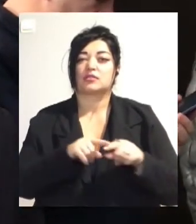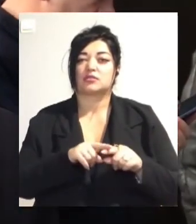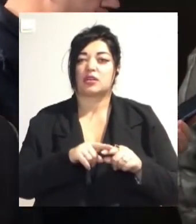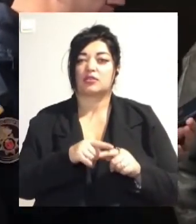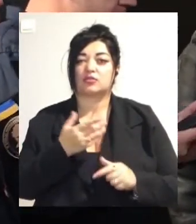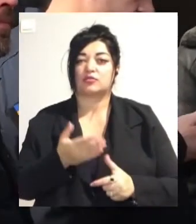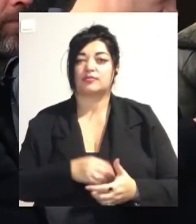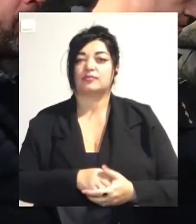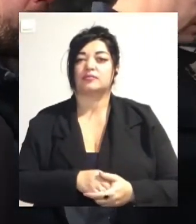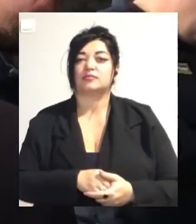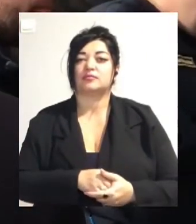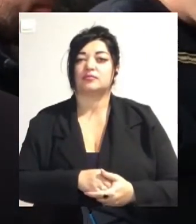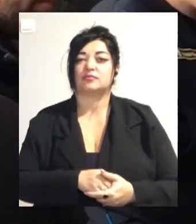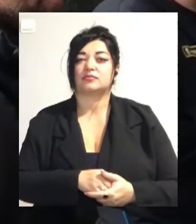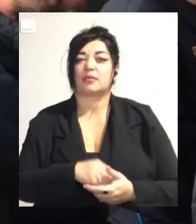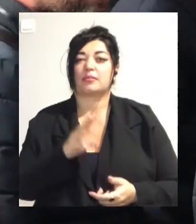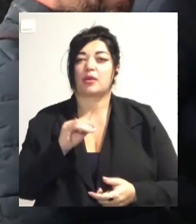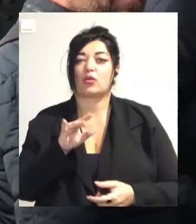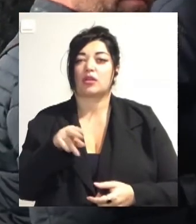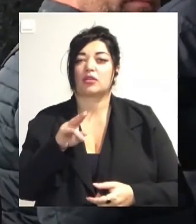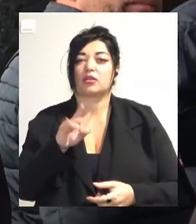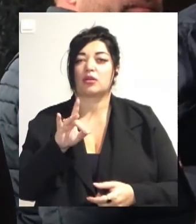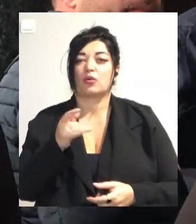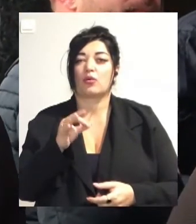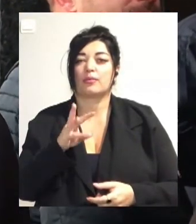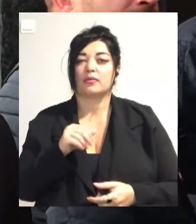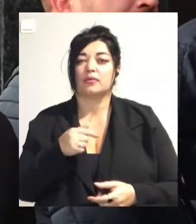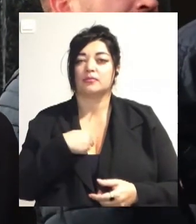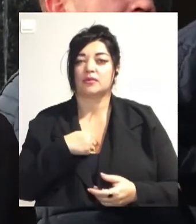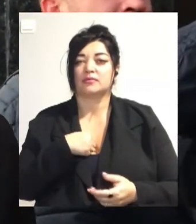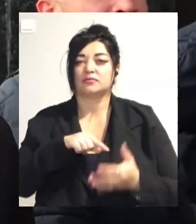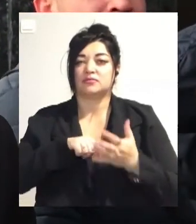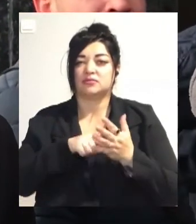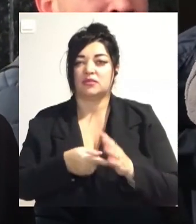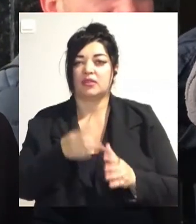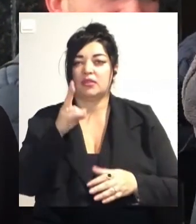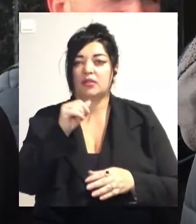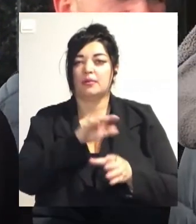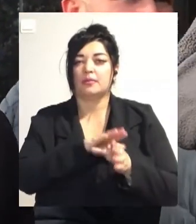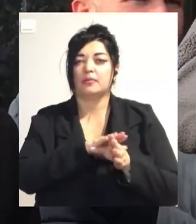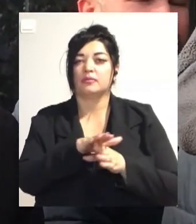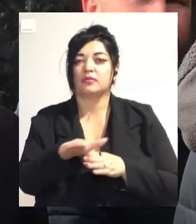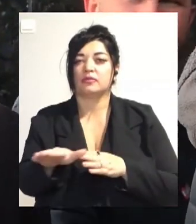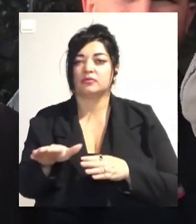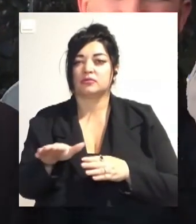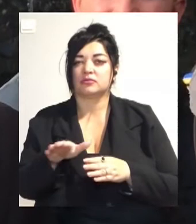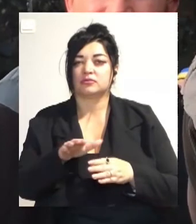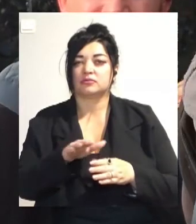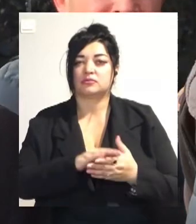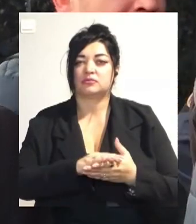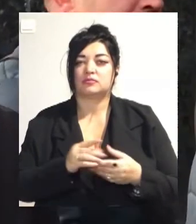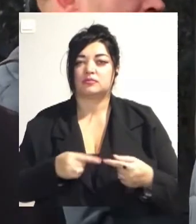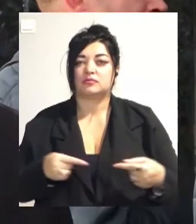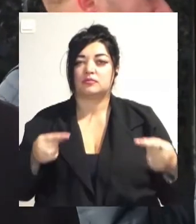Ми не настаємо на повному неприйнятті, а за